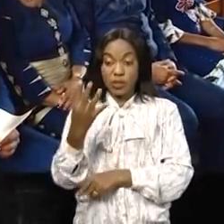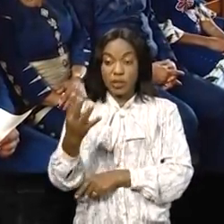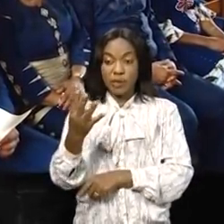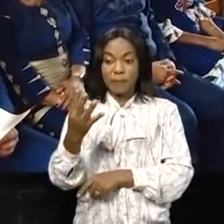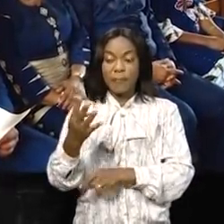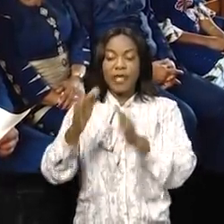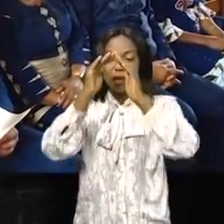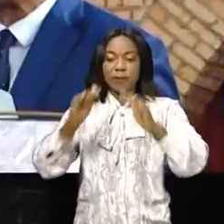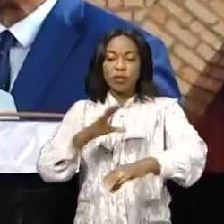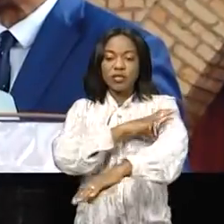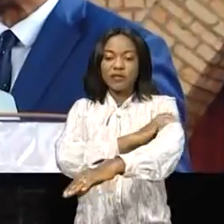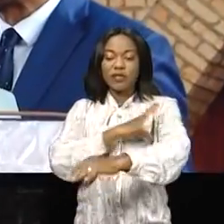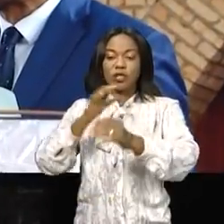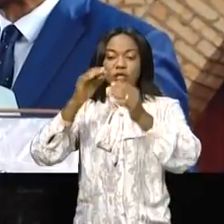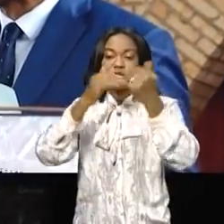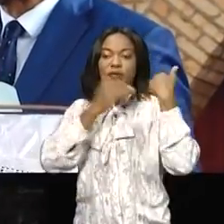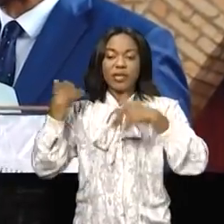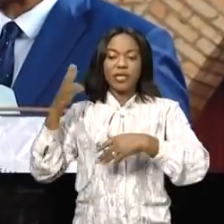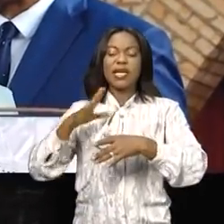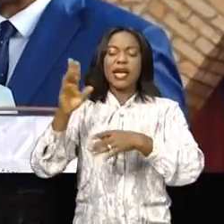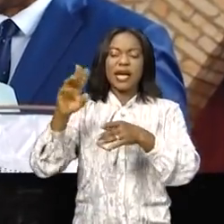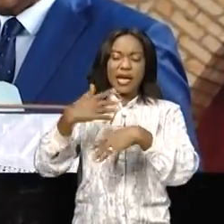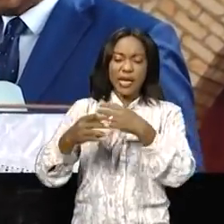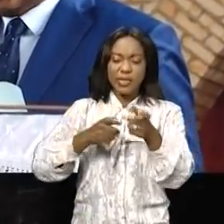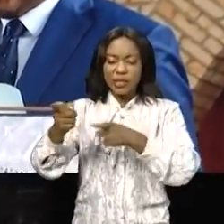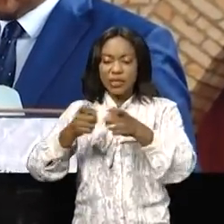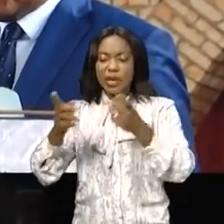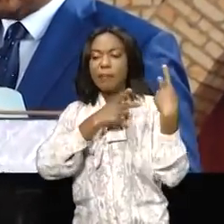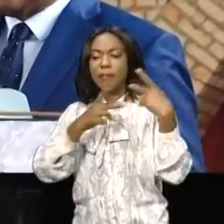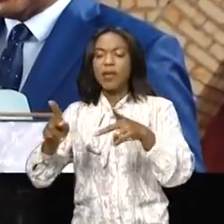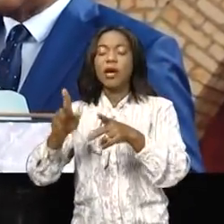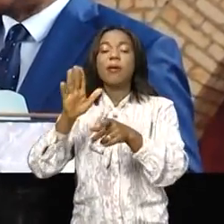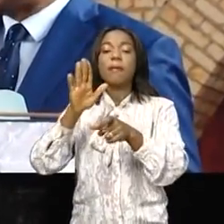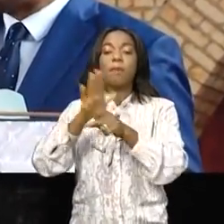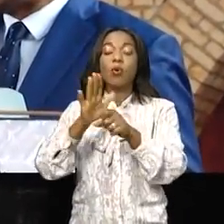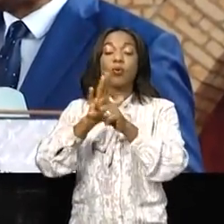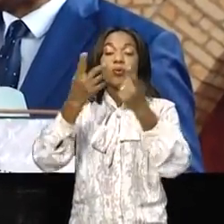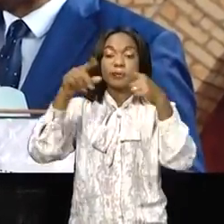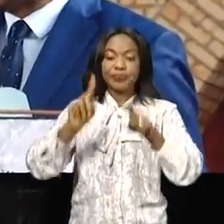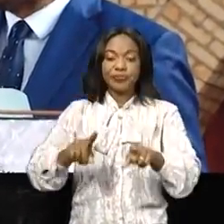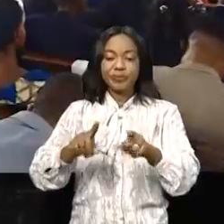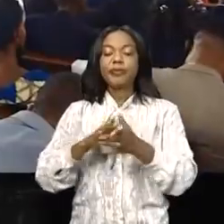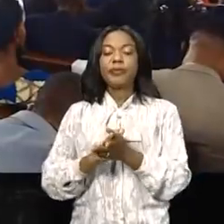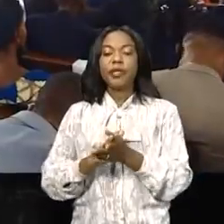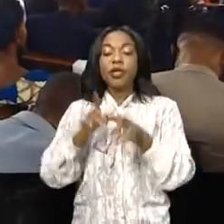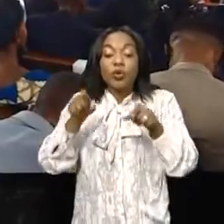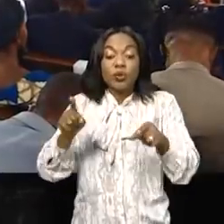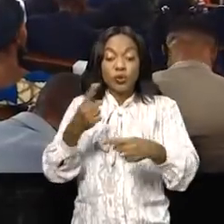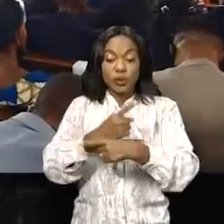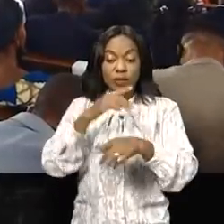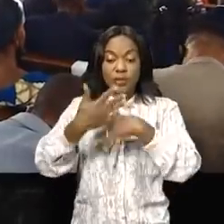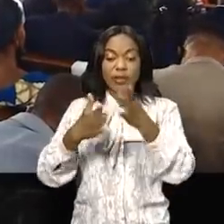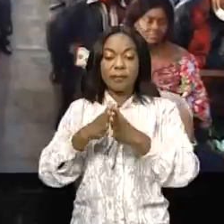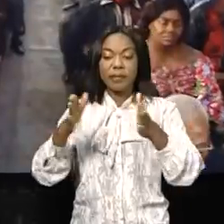la maison civile du chef de l'Etat qui l'a dirigée pendant plusieurs mois, lui a rendu hommage au cours d'une messe d'action de grâce, dit-on la